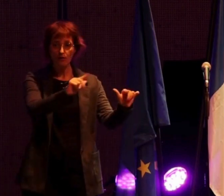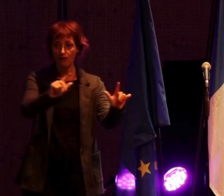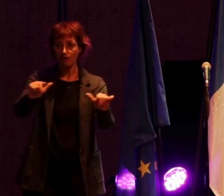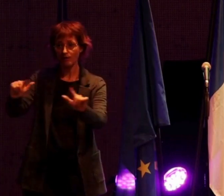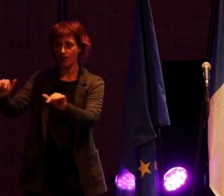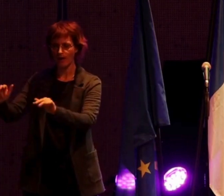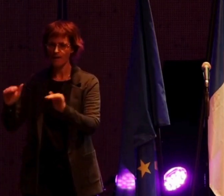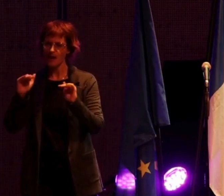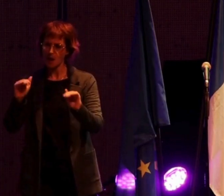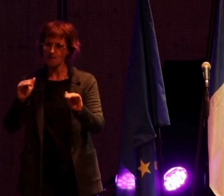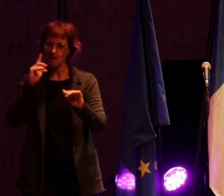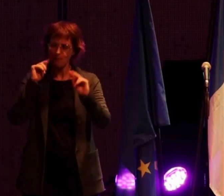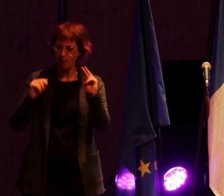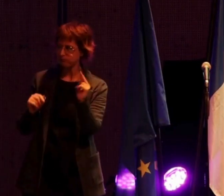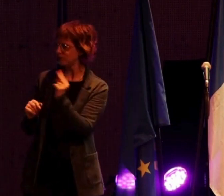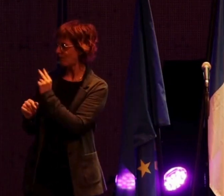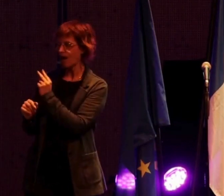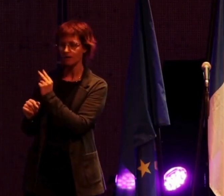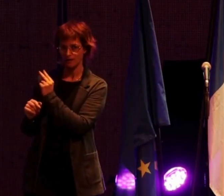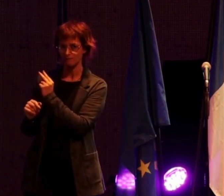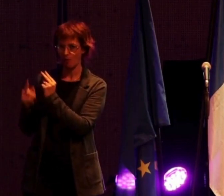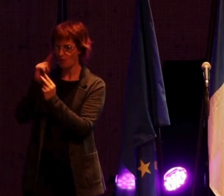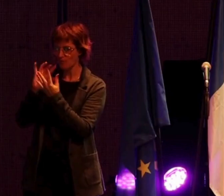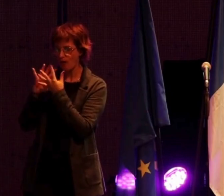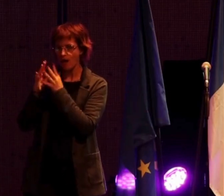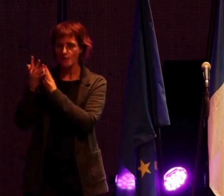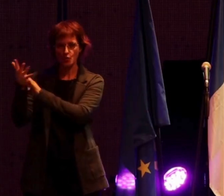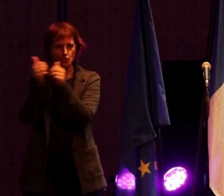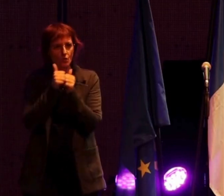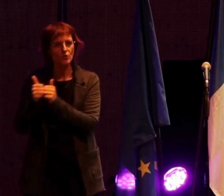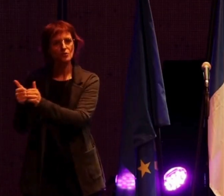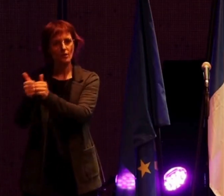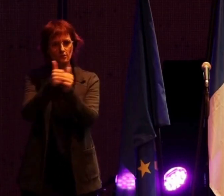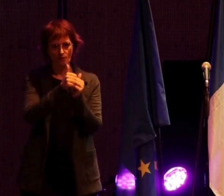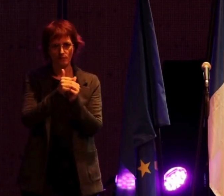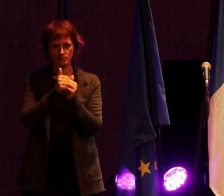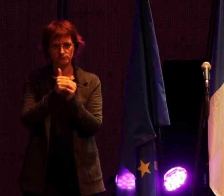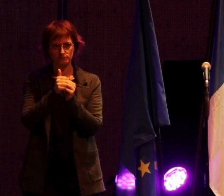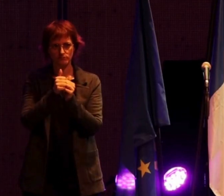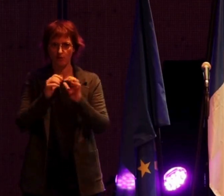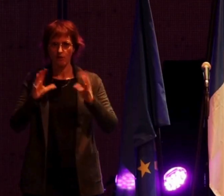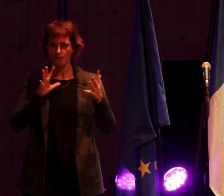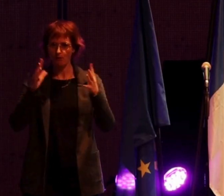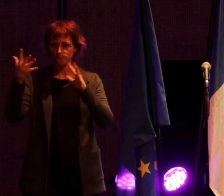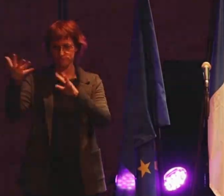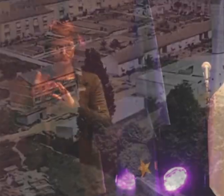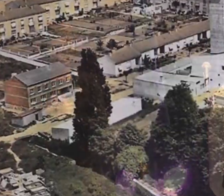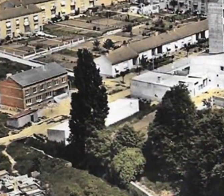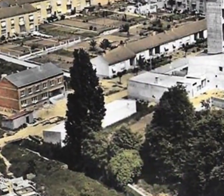Permettez qu'on jette un petit coup d'œil dans le rétro et mesurions ensemble le chemin parcouru par notre cité sur cette décennie.